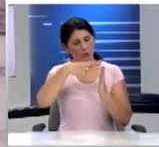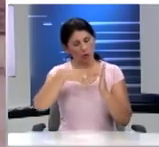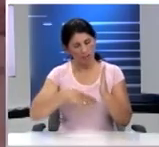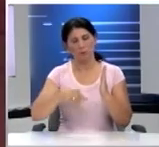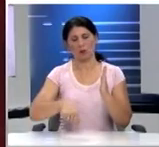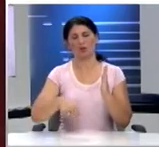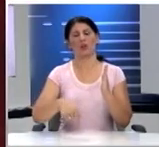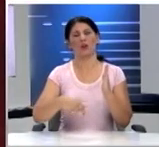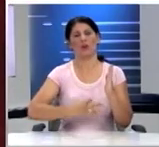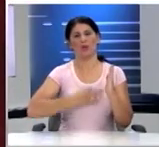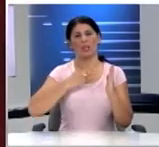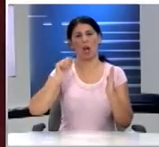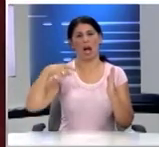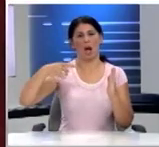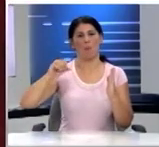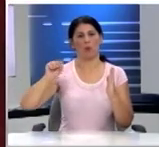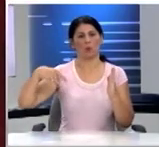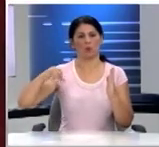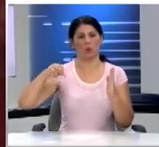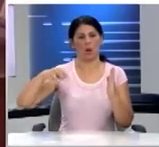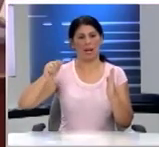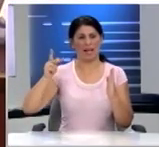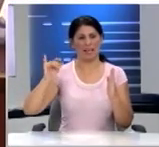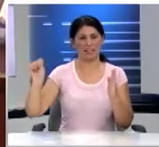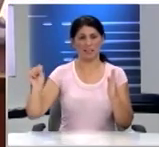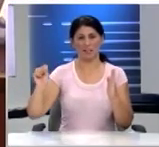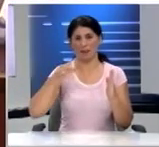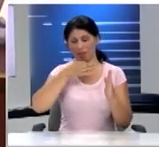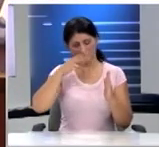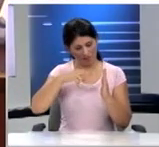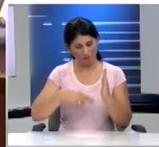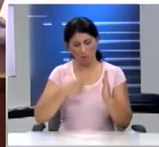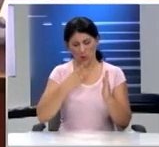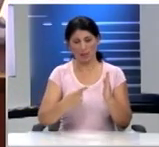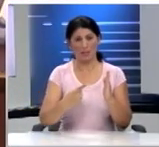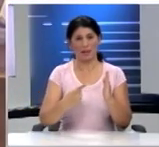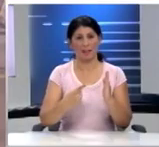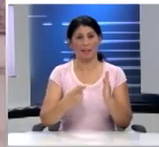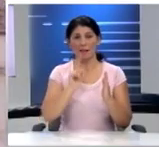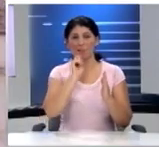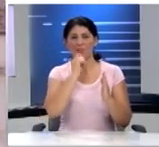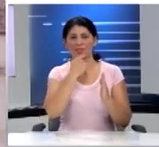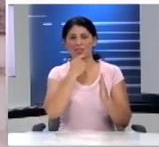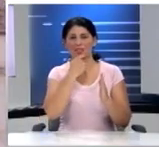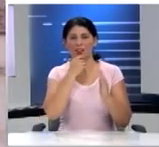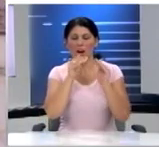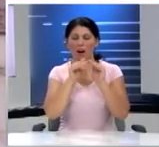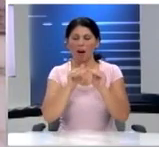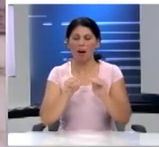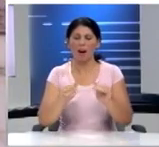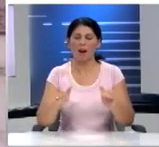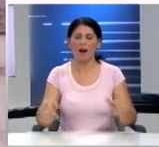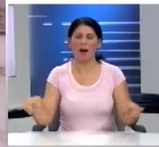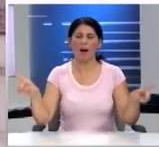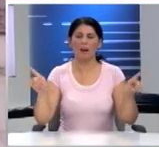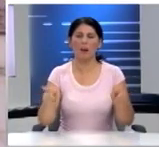ο κύριος Αποστολάκης μας διάβασε λέγοντας και το μεγάλο μυστικό της αρμονίας σε αντίθεση με